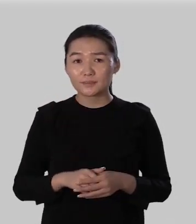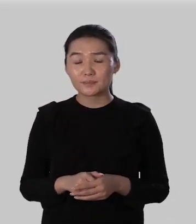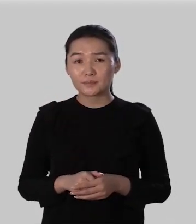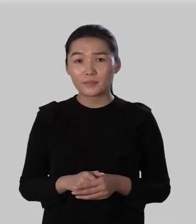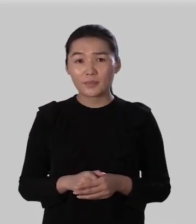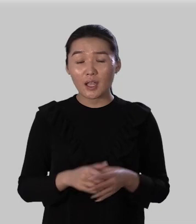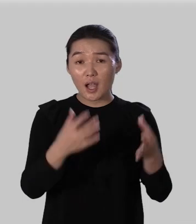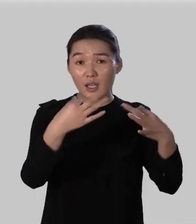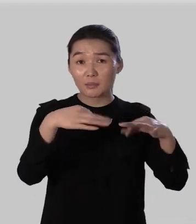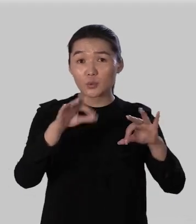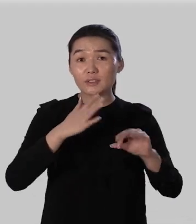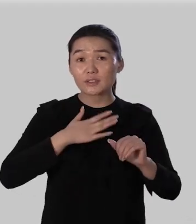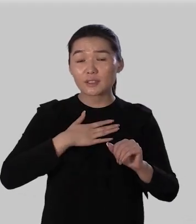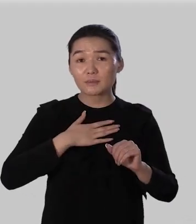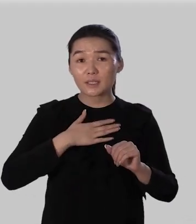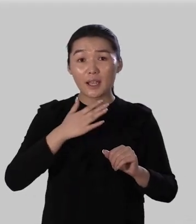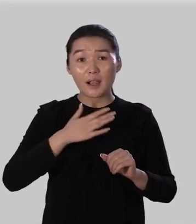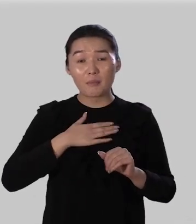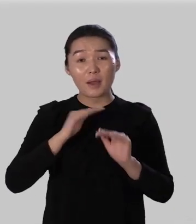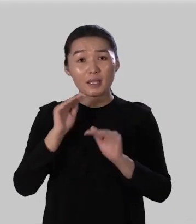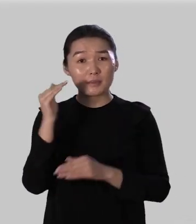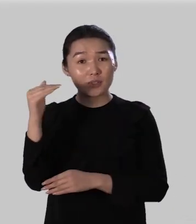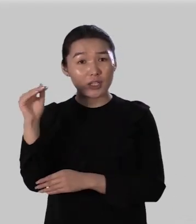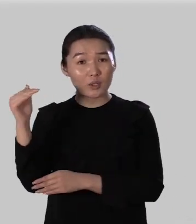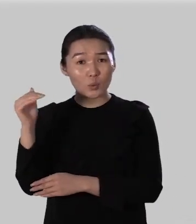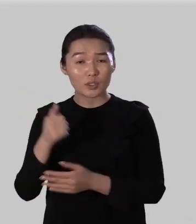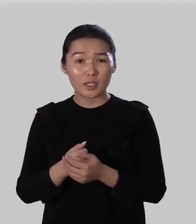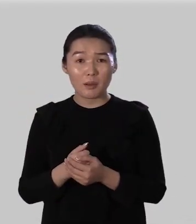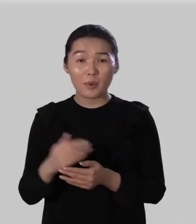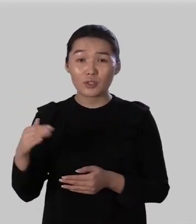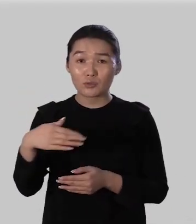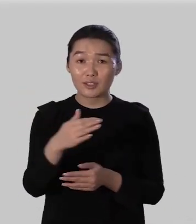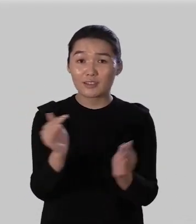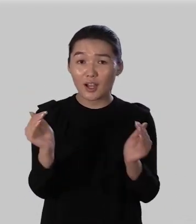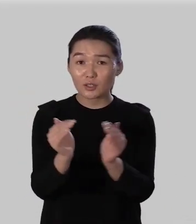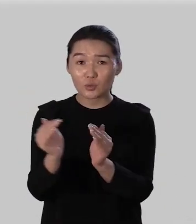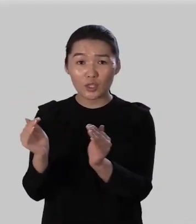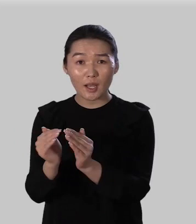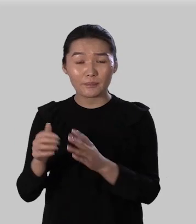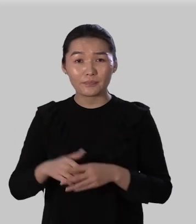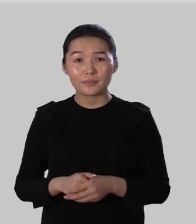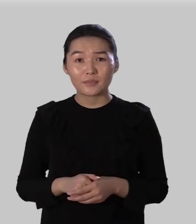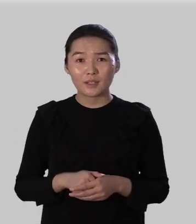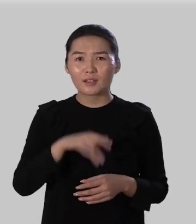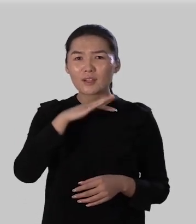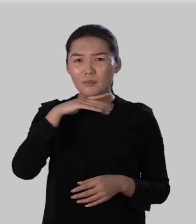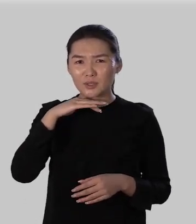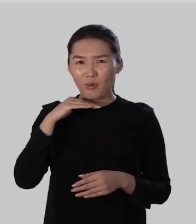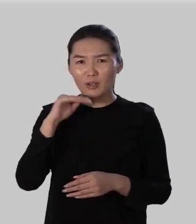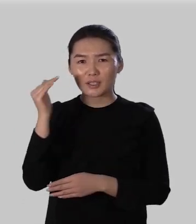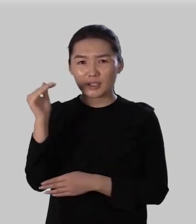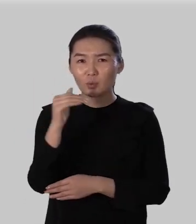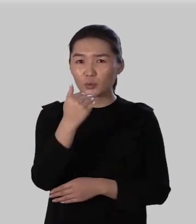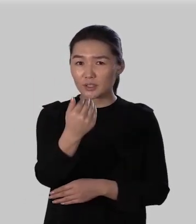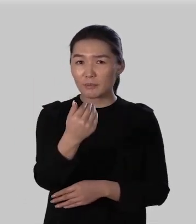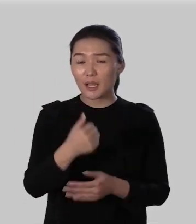отпустите меня к малым дедушкам щуки-нятушкам а много их